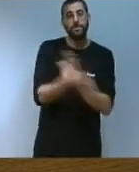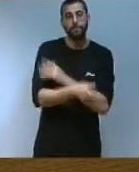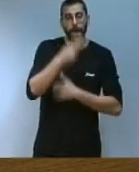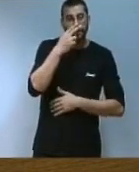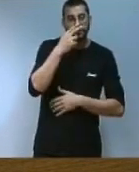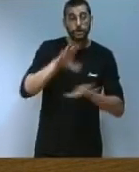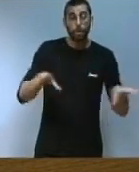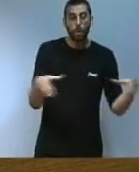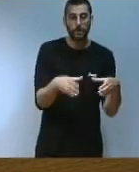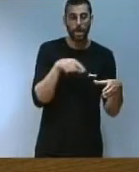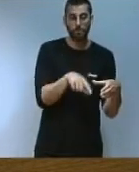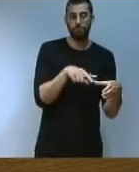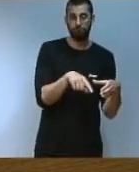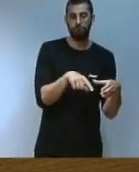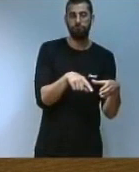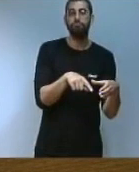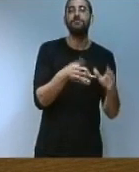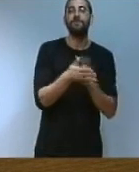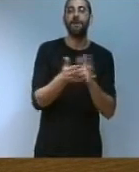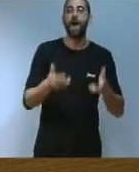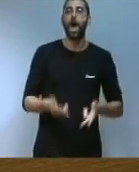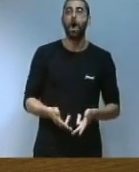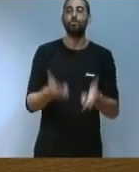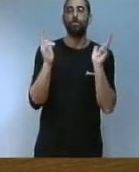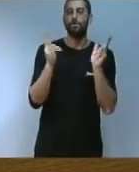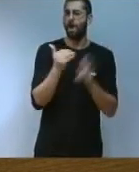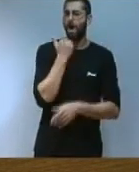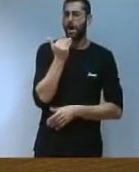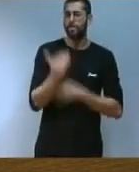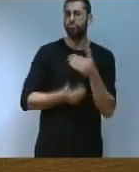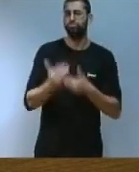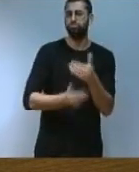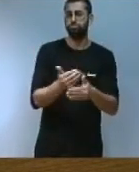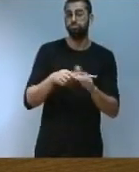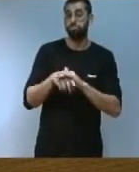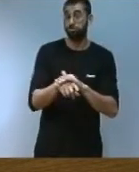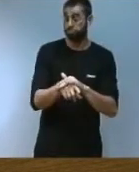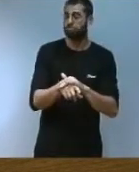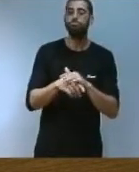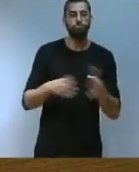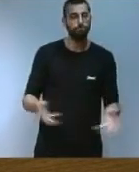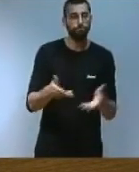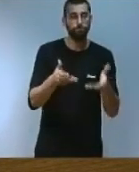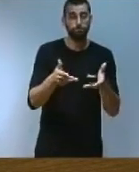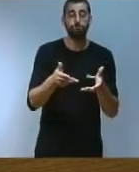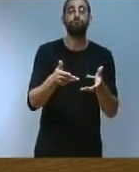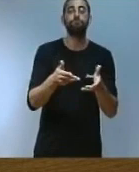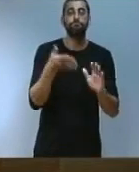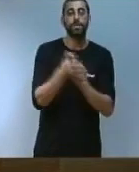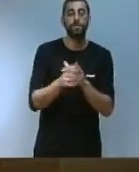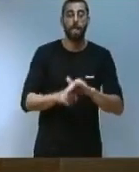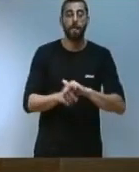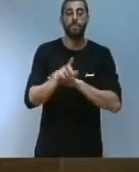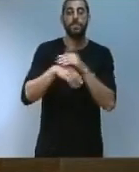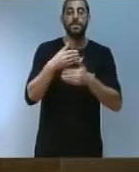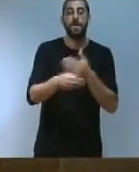dir-los que agilitzarem l'autorització de les instal·lacions energètiques en tramitació la qual cosa suposarà un impuls al desenvolupament